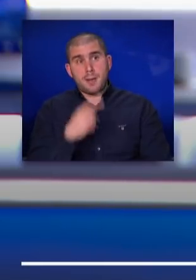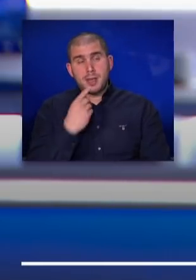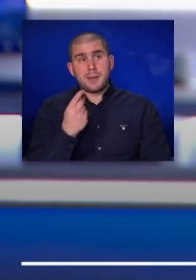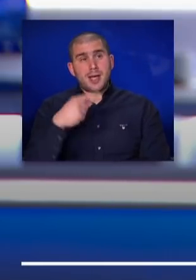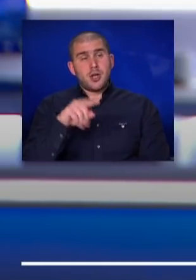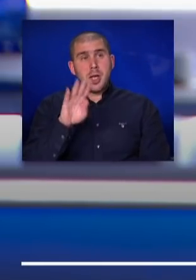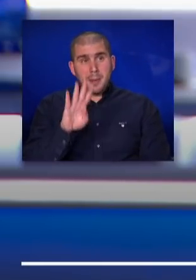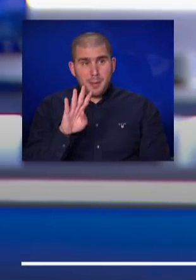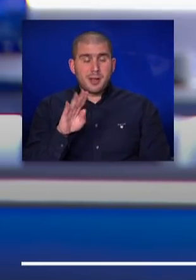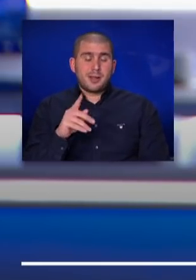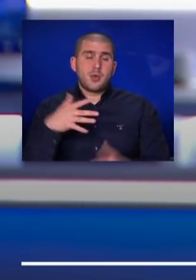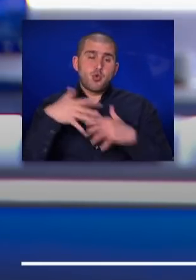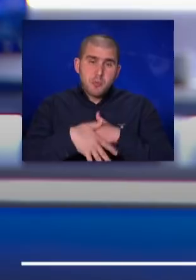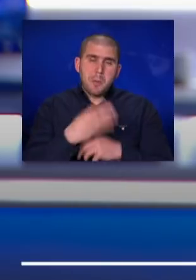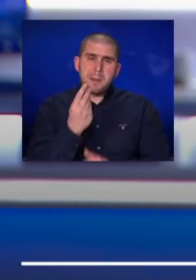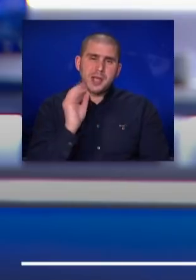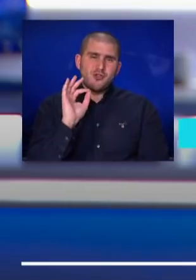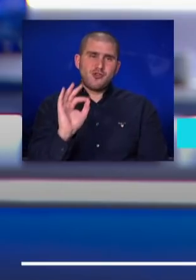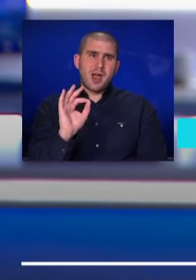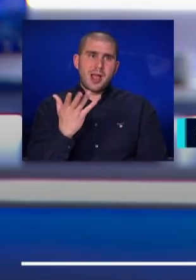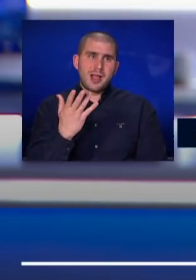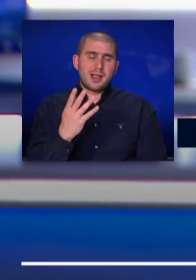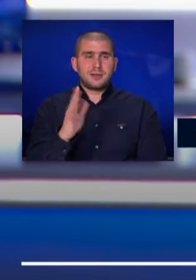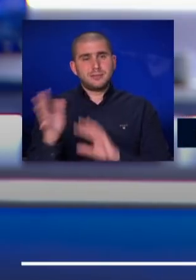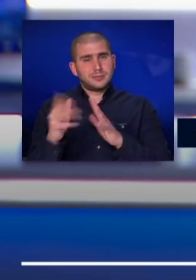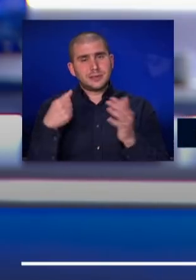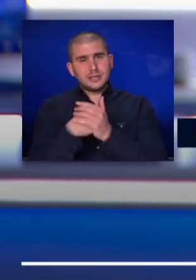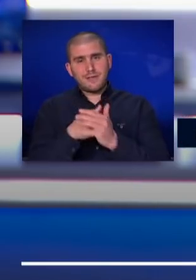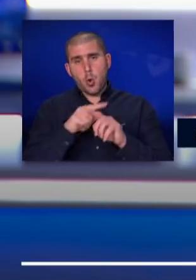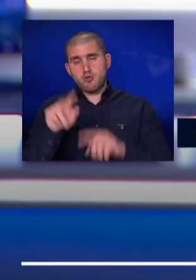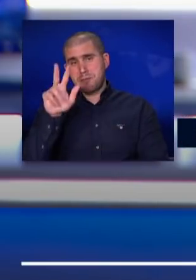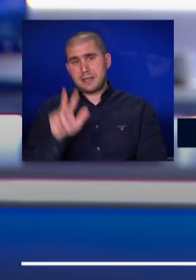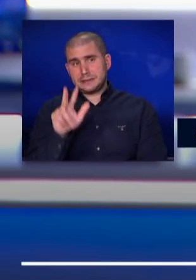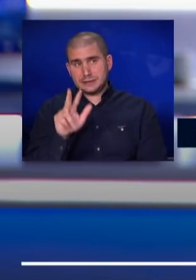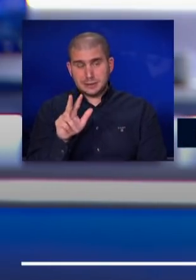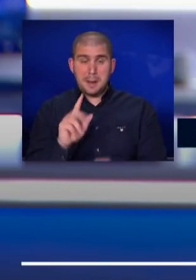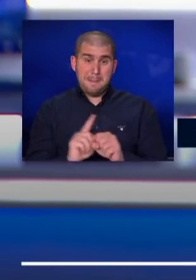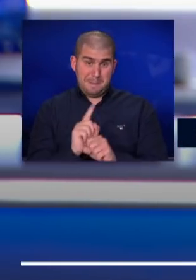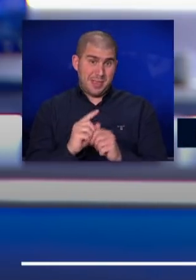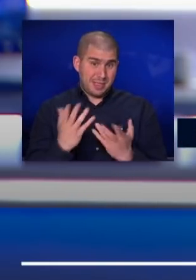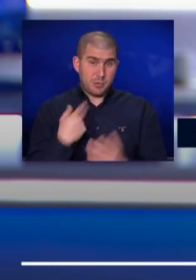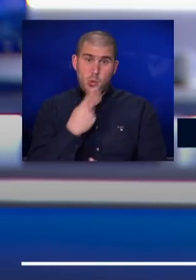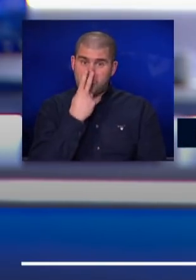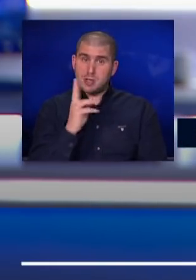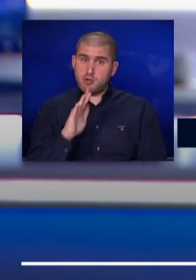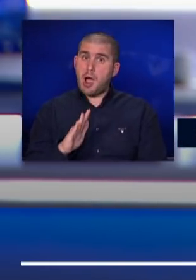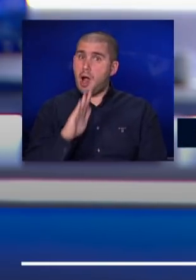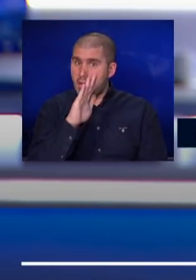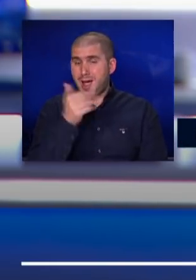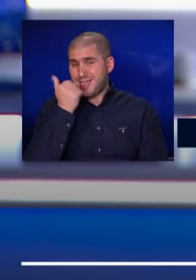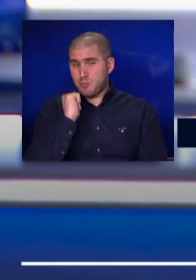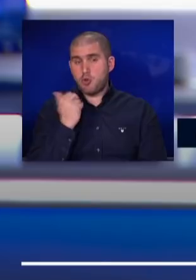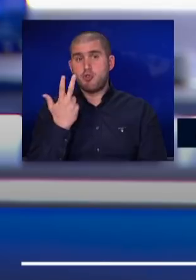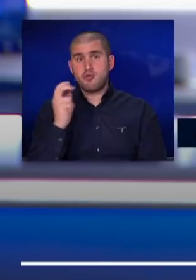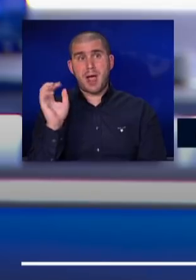באפריל ייגזרו מהמחיר בסביב סוף חודש מרץ. אנחנו עכשיו, אנחנו רואים, יש עלייה שאתמול היא הייתה של